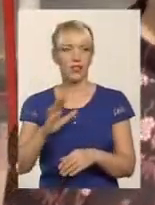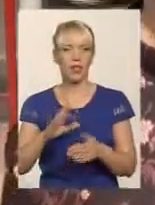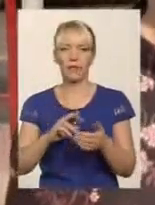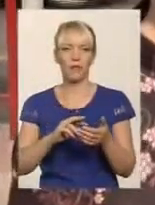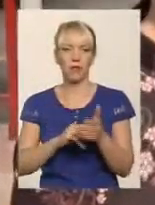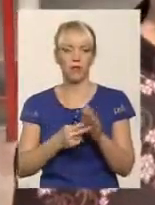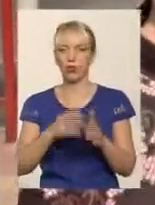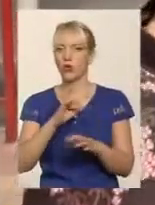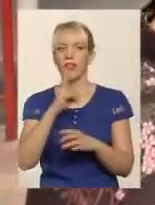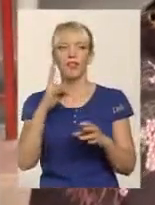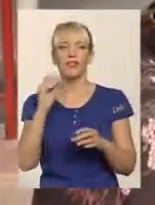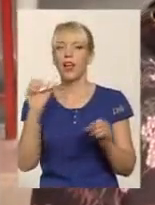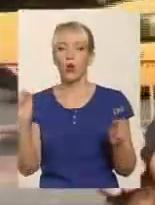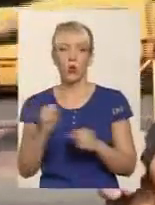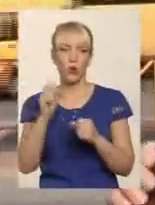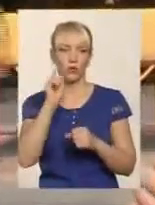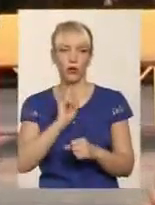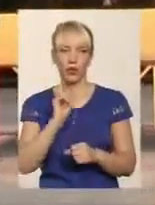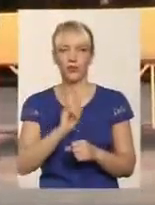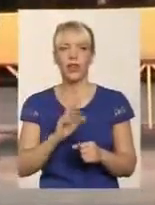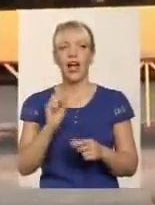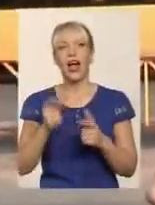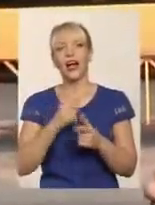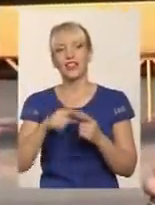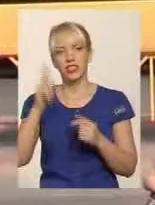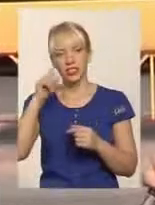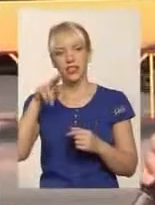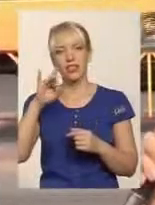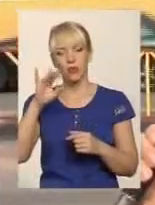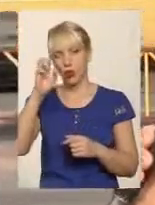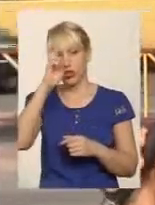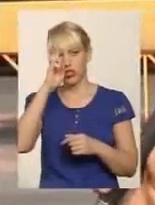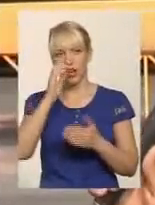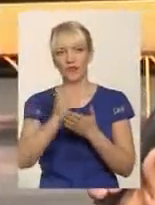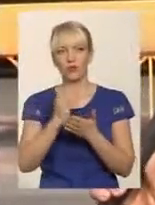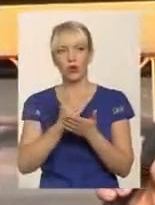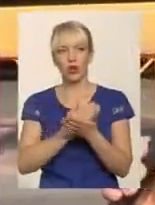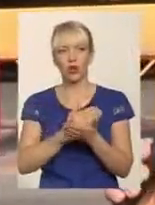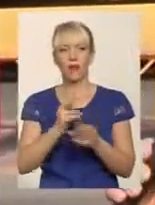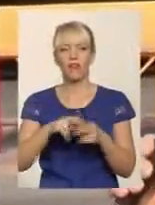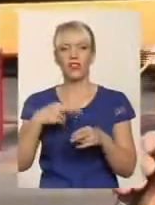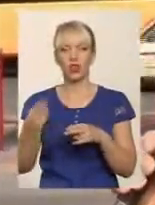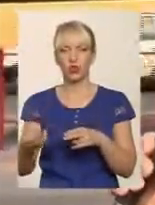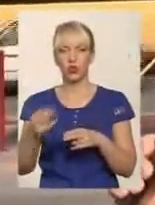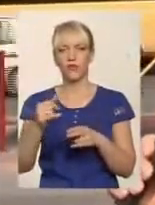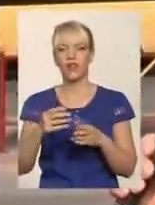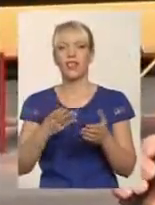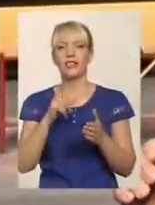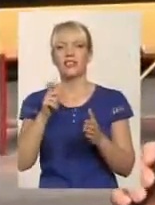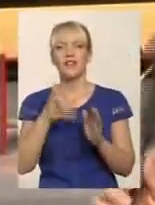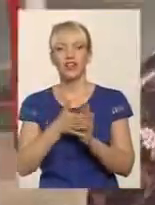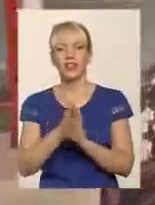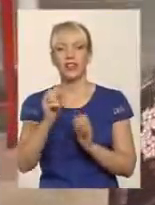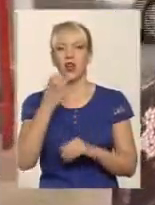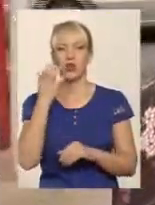холодно, поки. Скажіть, будь ласка, а чи знаєте про державні програми відшкодування витрат на